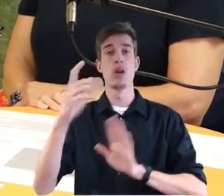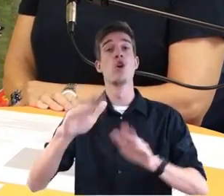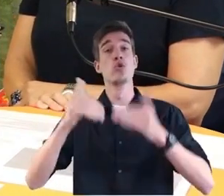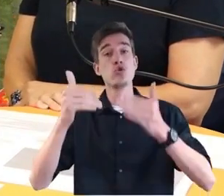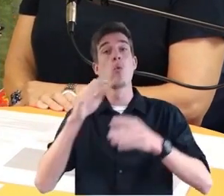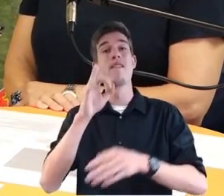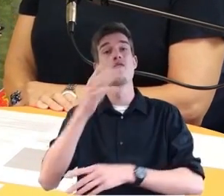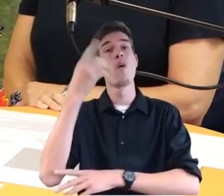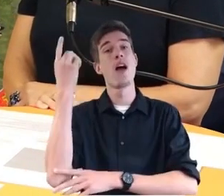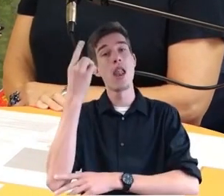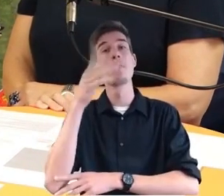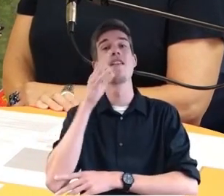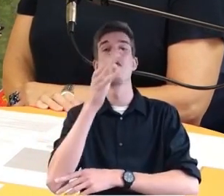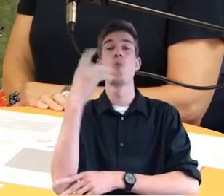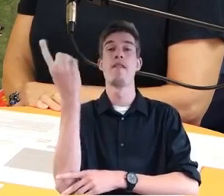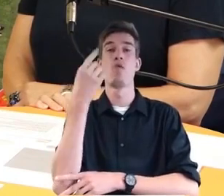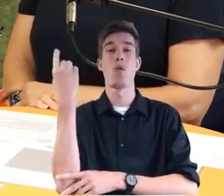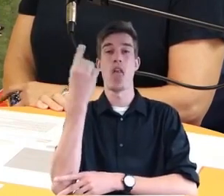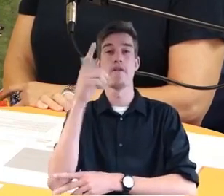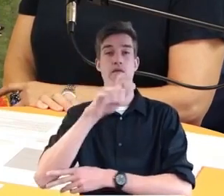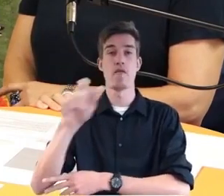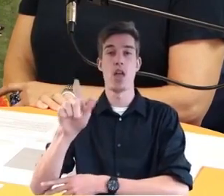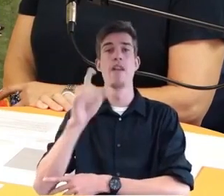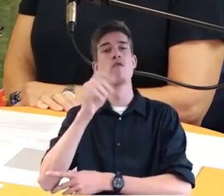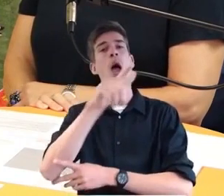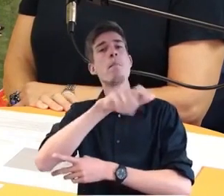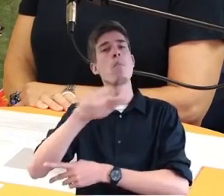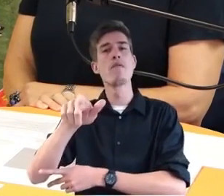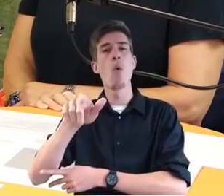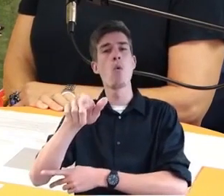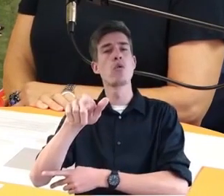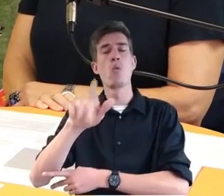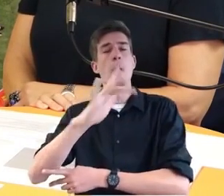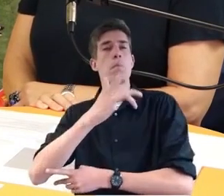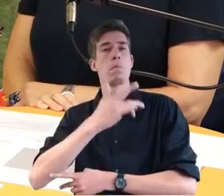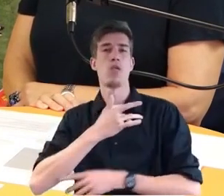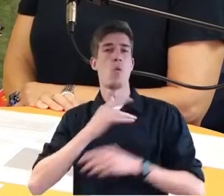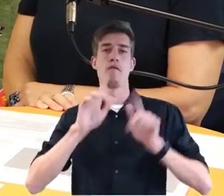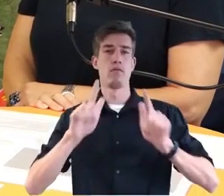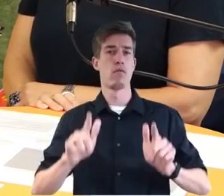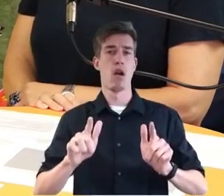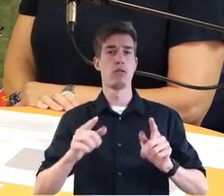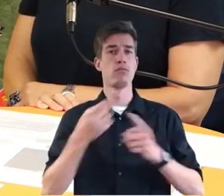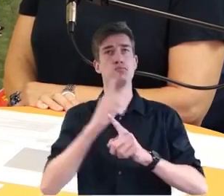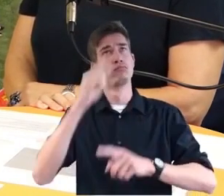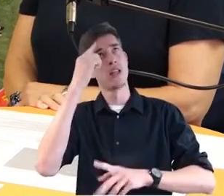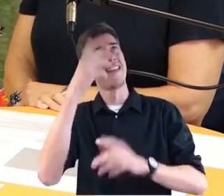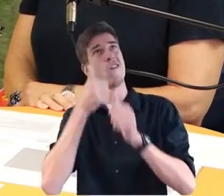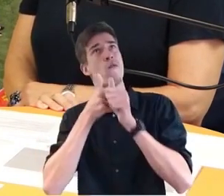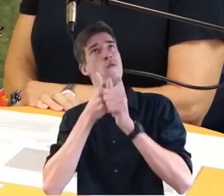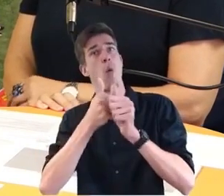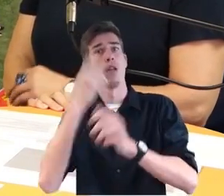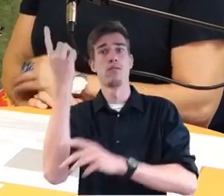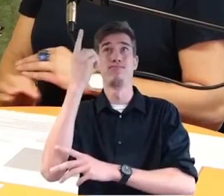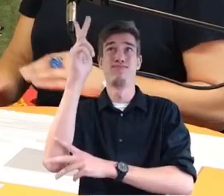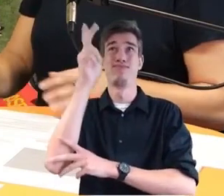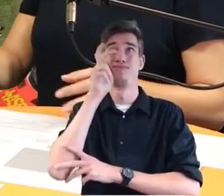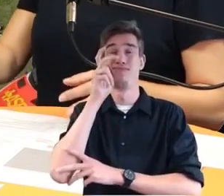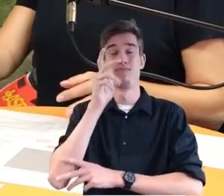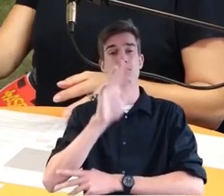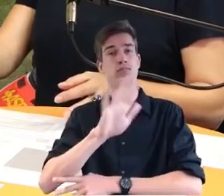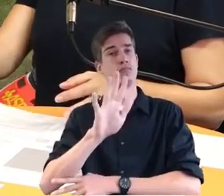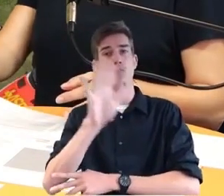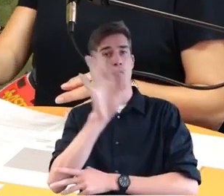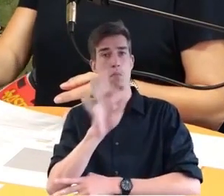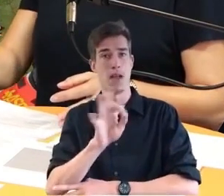für die Alarmierung der Feuerwehren. Das hat für die Bevölkerung im Allgemeinen überhaupt keine Bedeutung. Da muss auch keiner sich nachrichten. Mit diesem